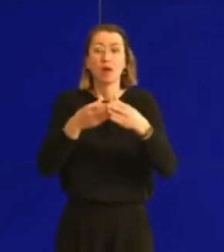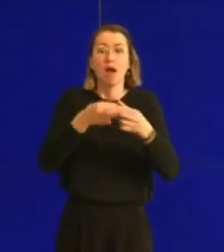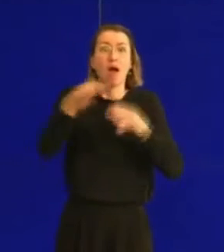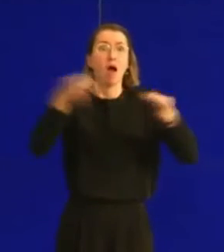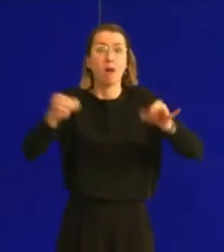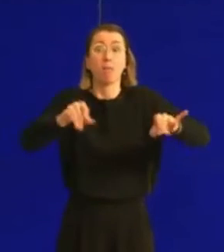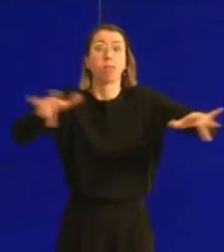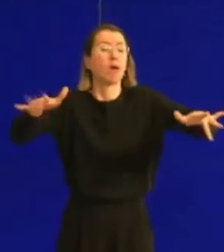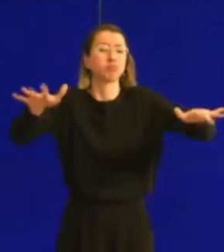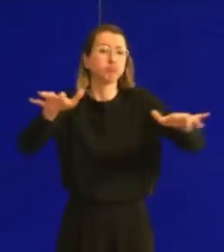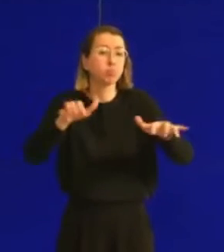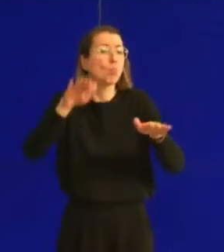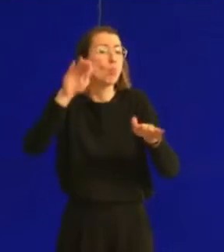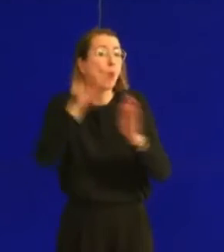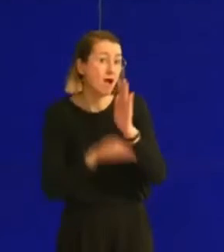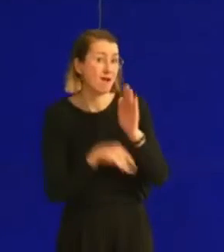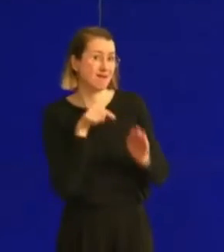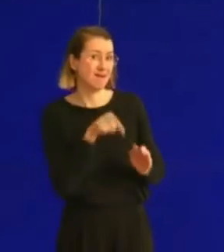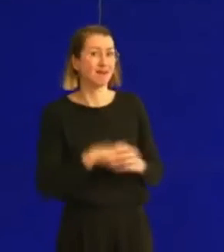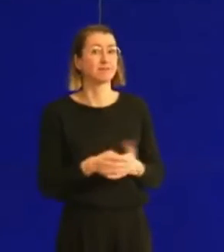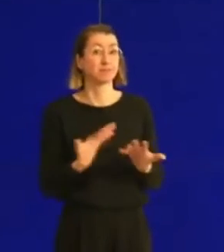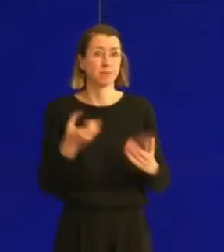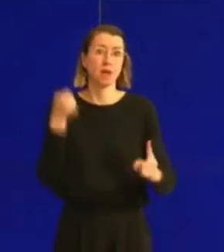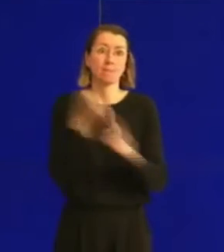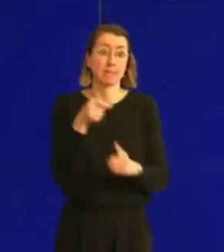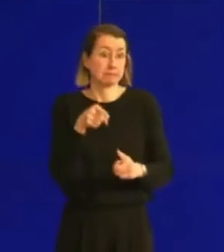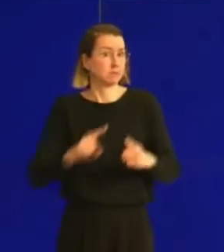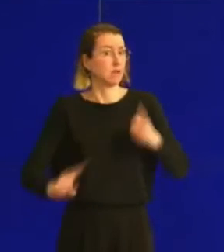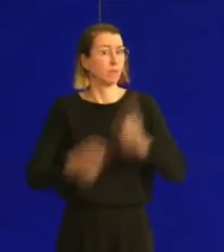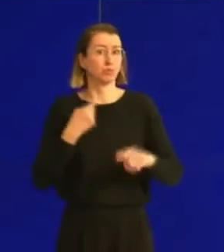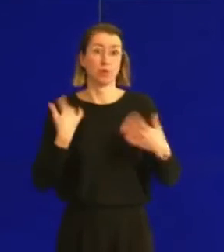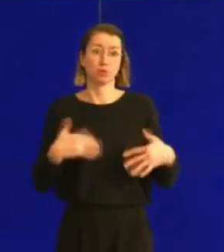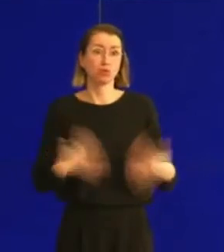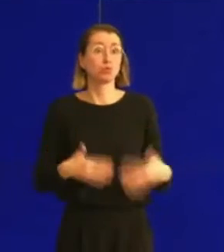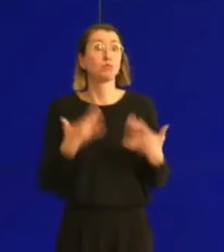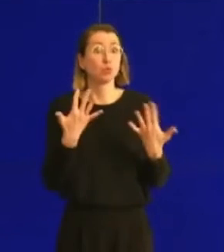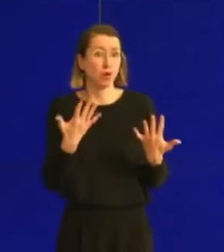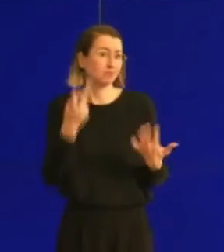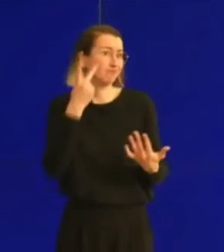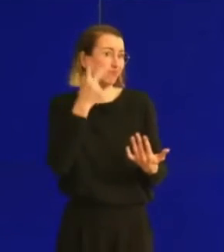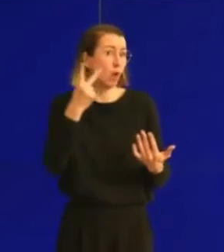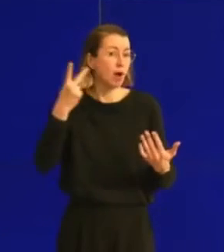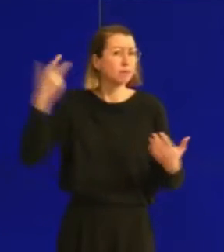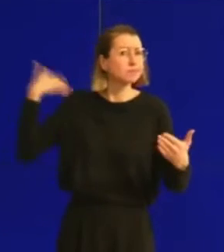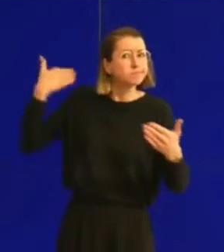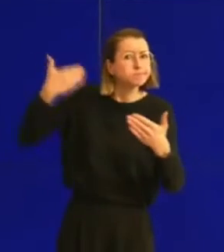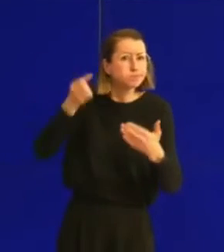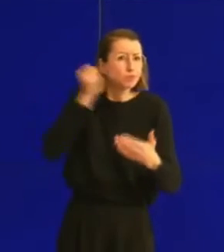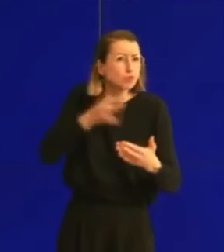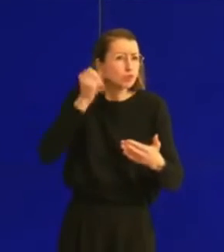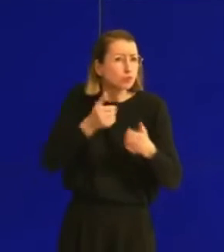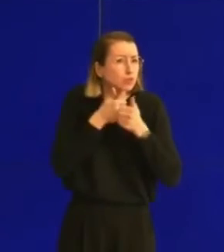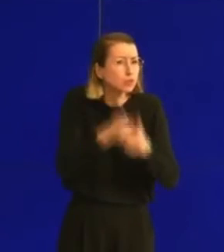Et cela a un impact important puisque nous voyons que petit à petit, jour après jour, nous voyons ce nombre d